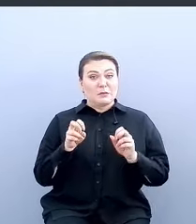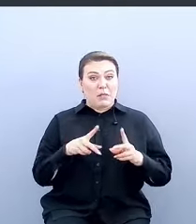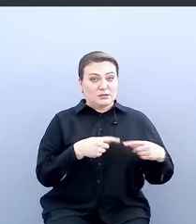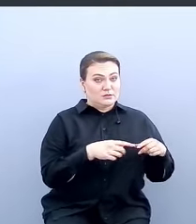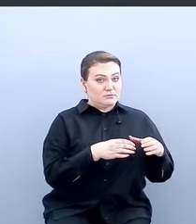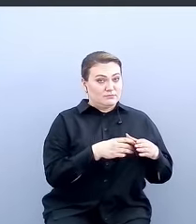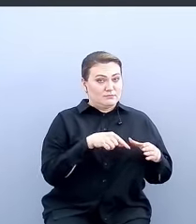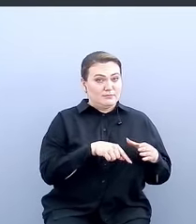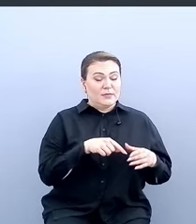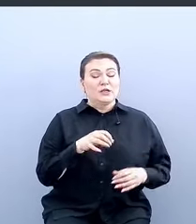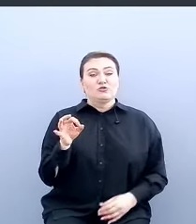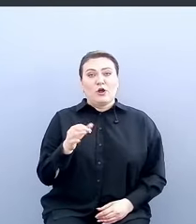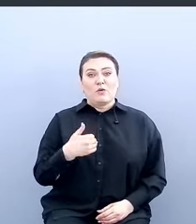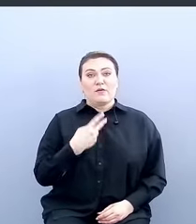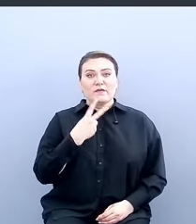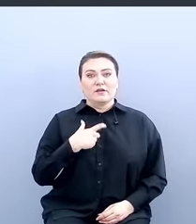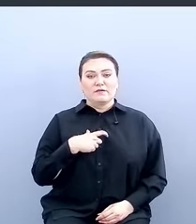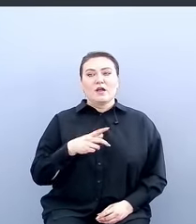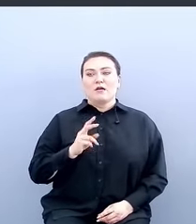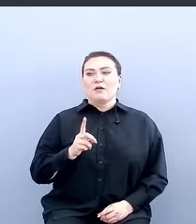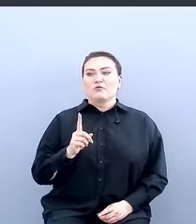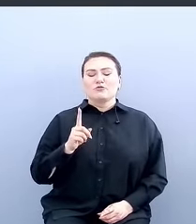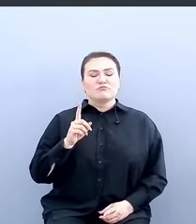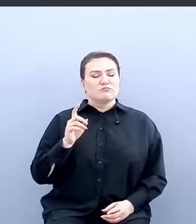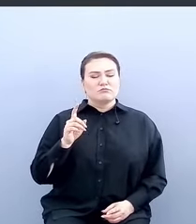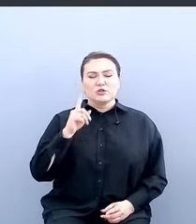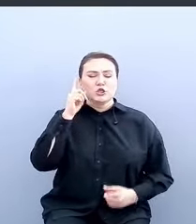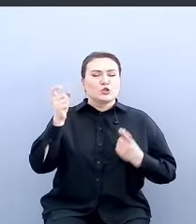часто хочет видеть себя как такой суперцентрализованный,